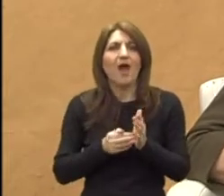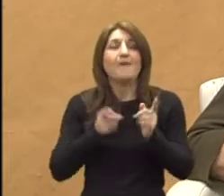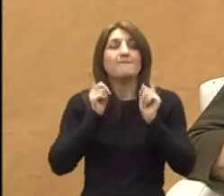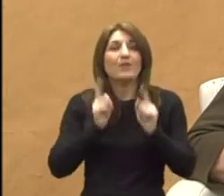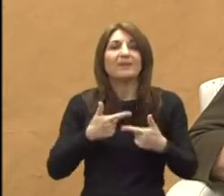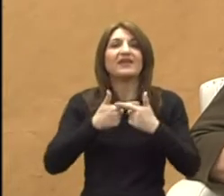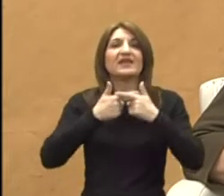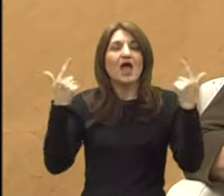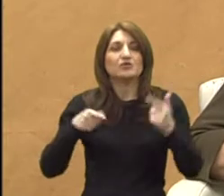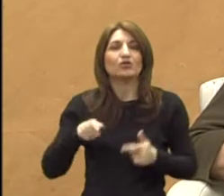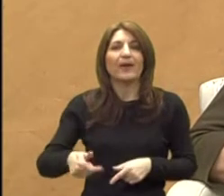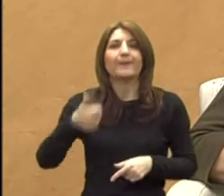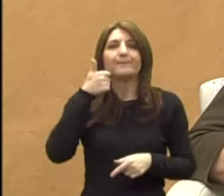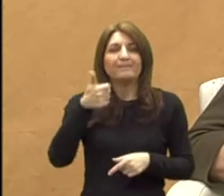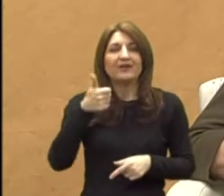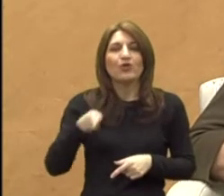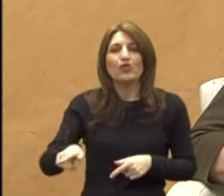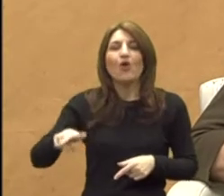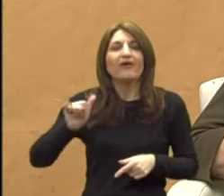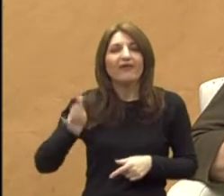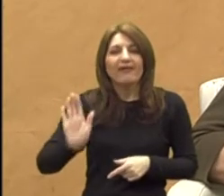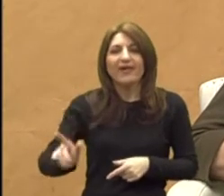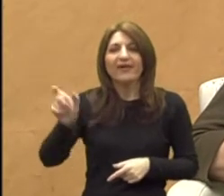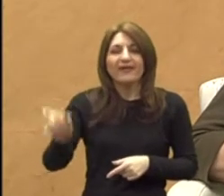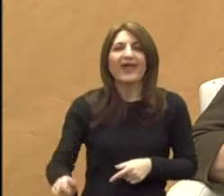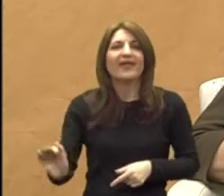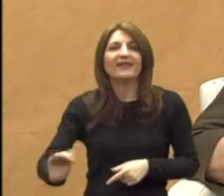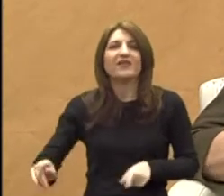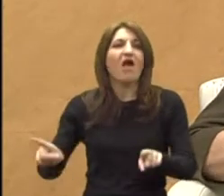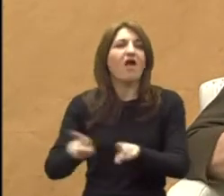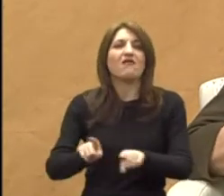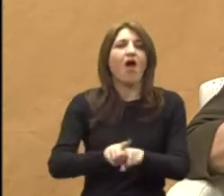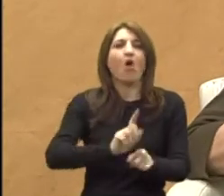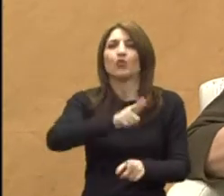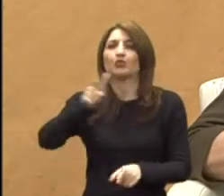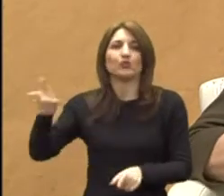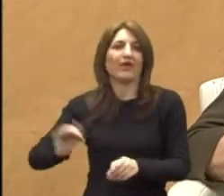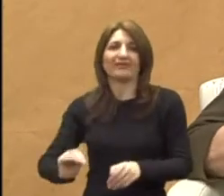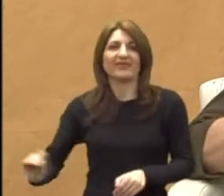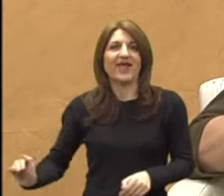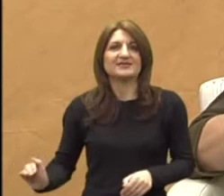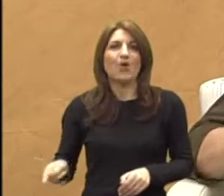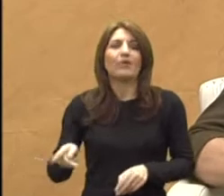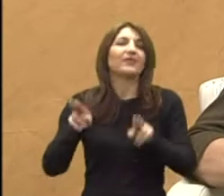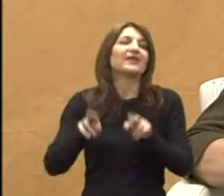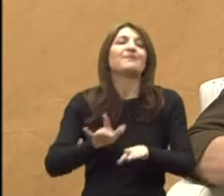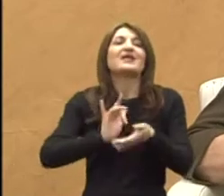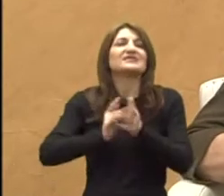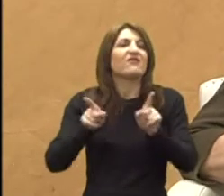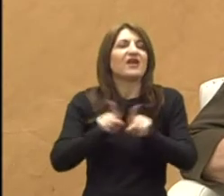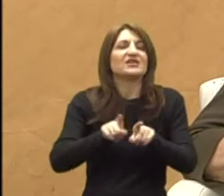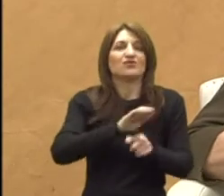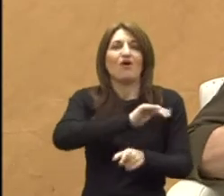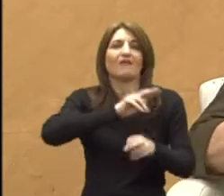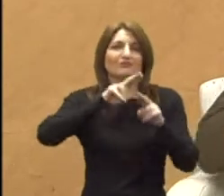jasno da je to prvenstveno djete. To je djete kao i svako drugo. I nosi sve ono što nose sva ostala djeca.